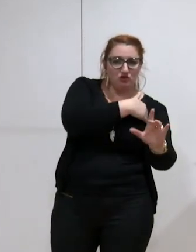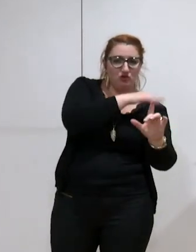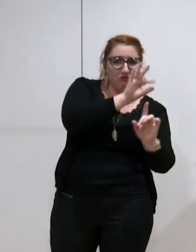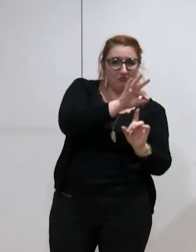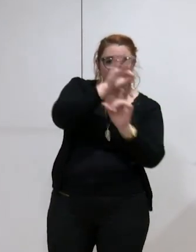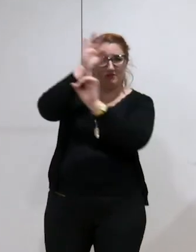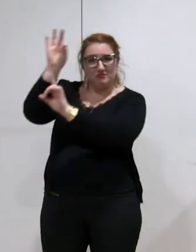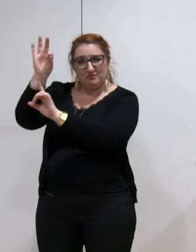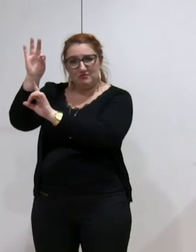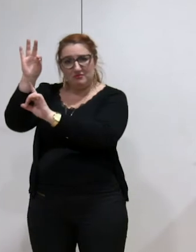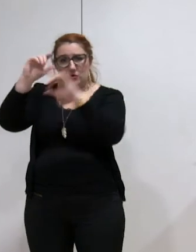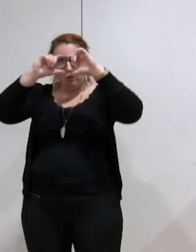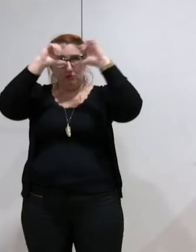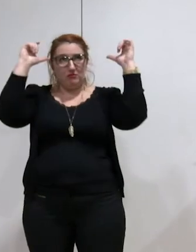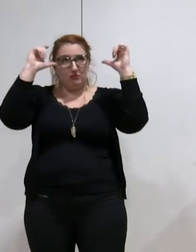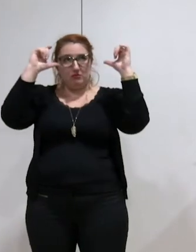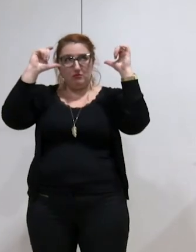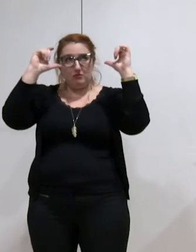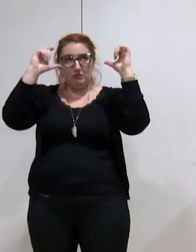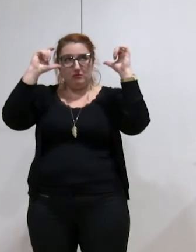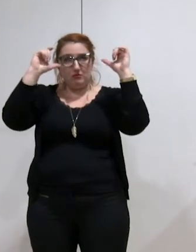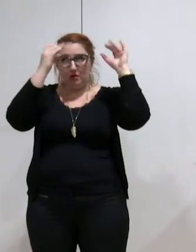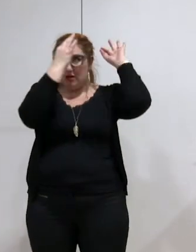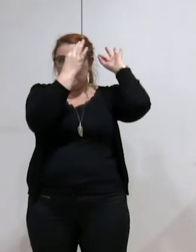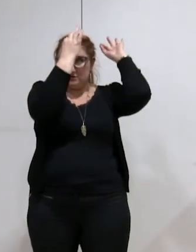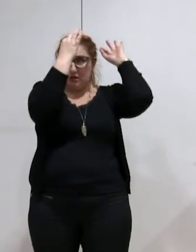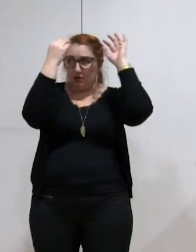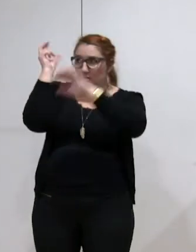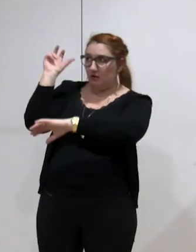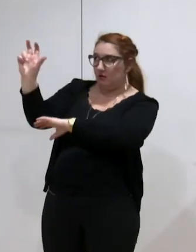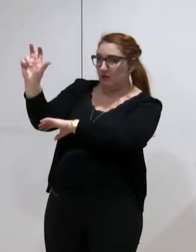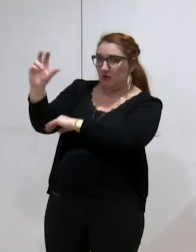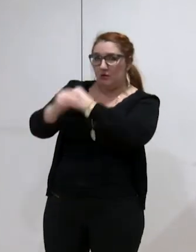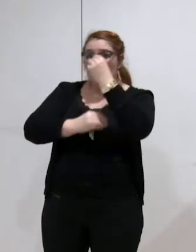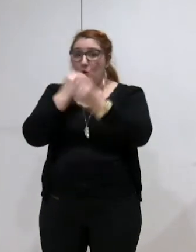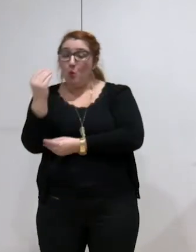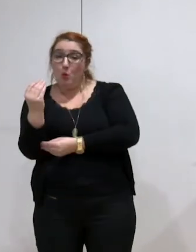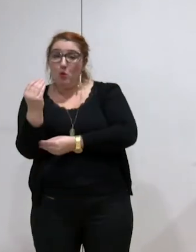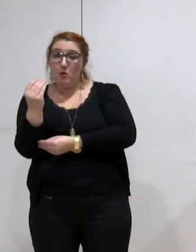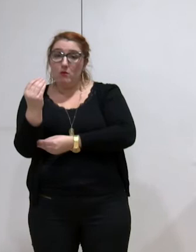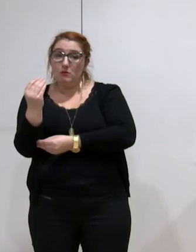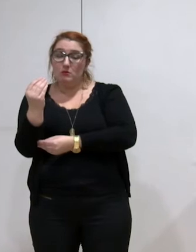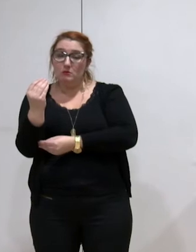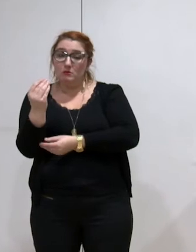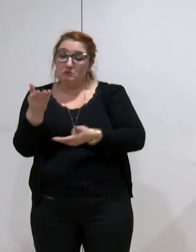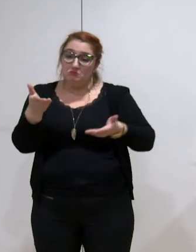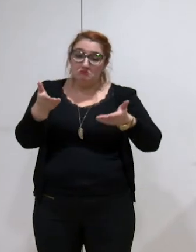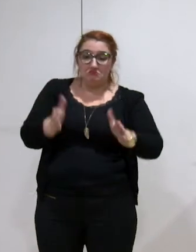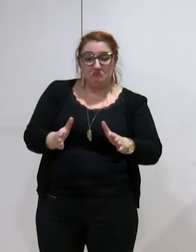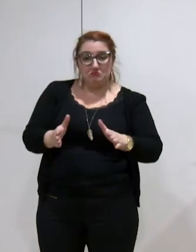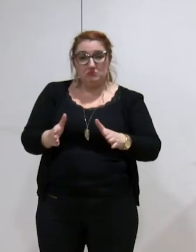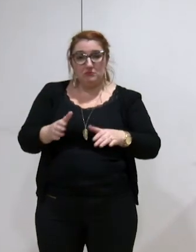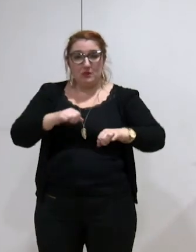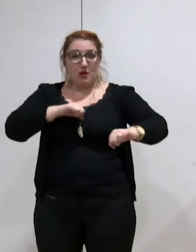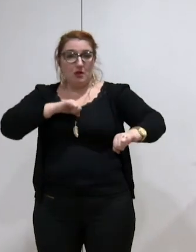compétences ? Ou bien fait-on, finalement, le choix d'avoir une action cohérente, de